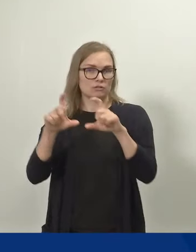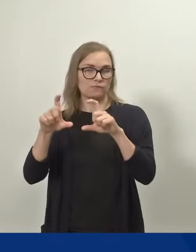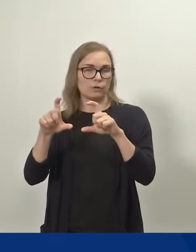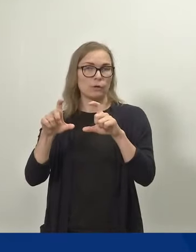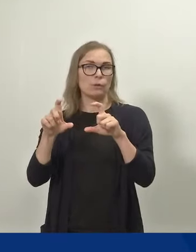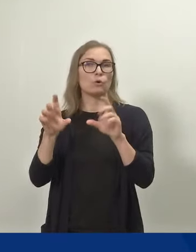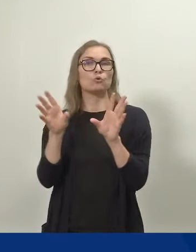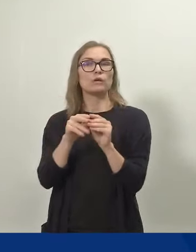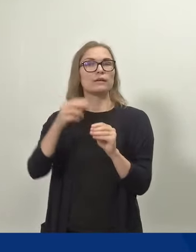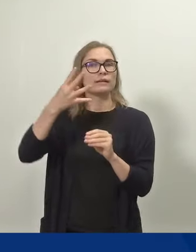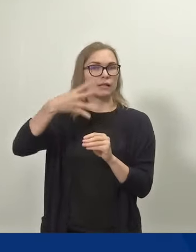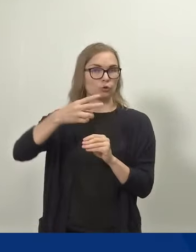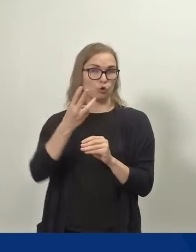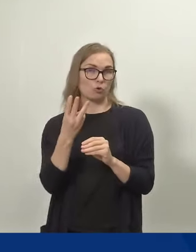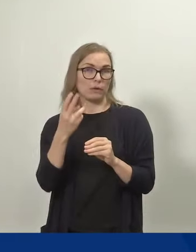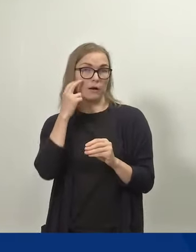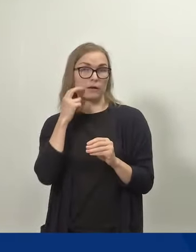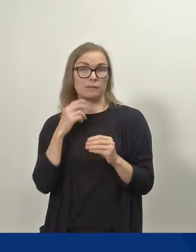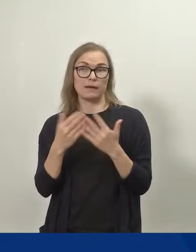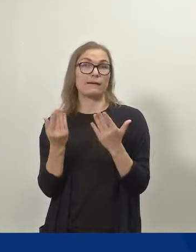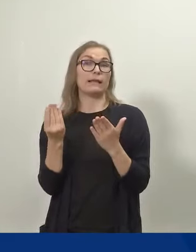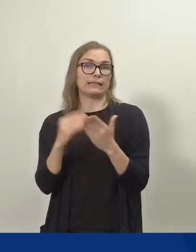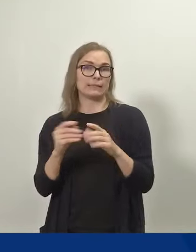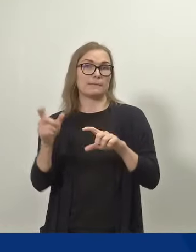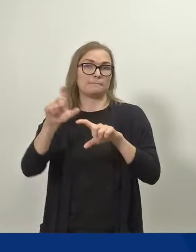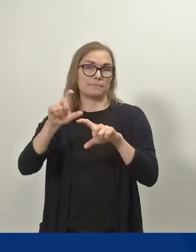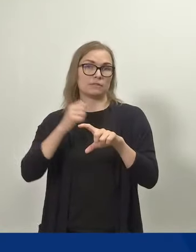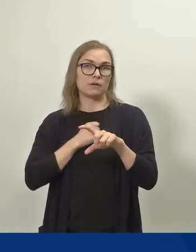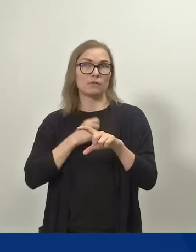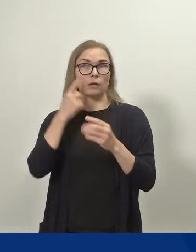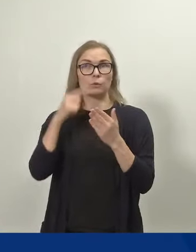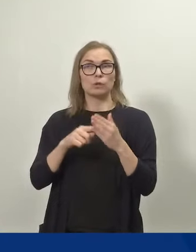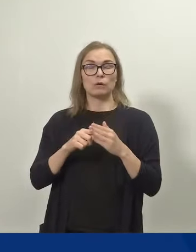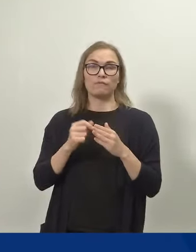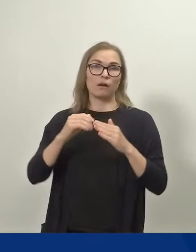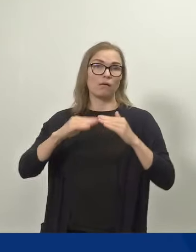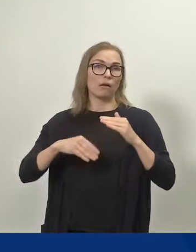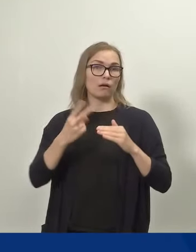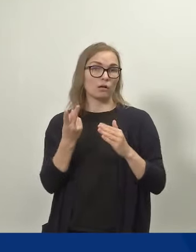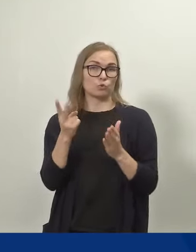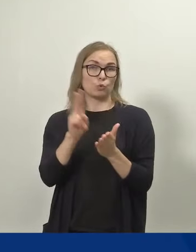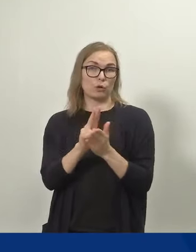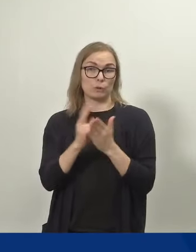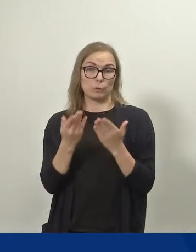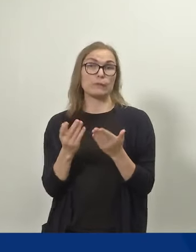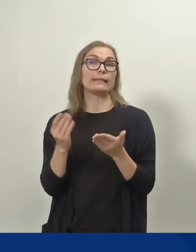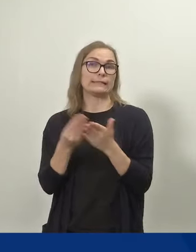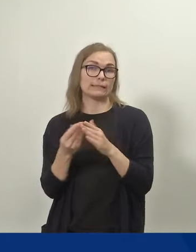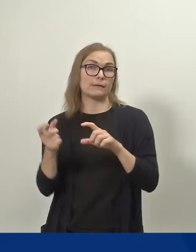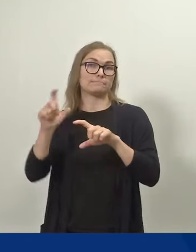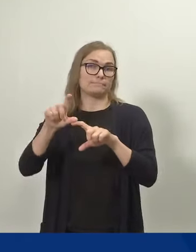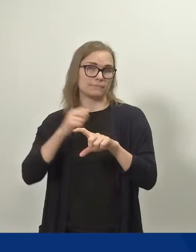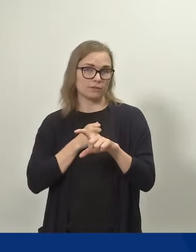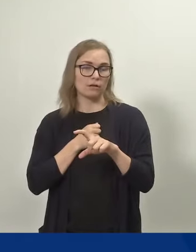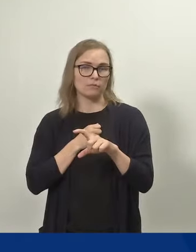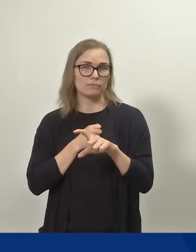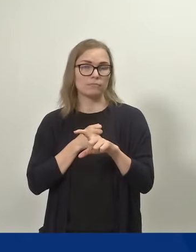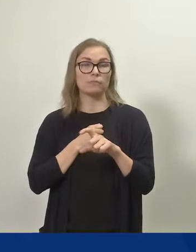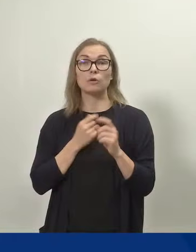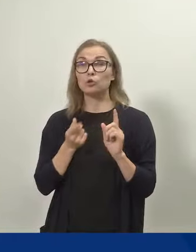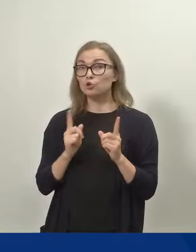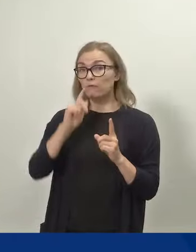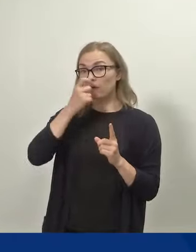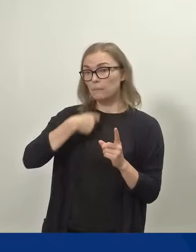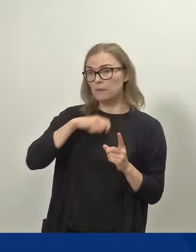arkipäivällä eli vajaalla kahdella kuukaudella. Tämä tarkoittaa sitä, että jos vanhemmat